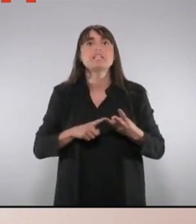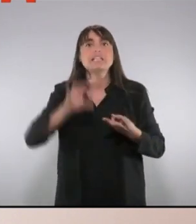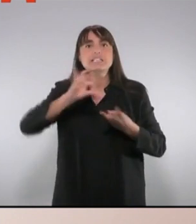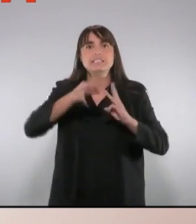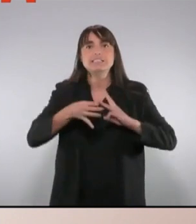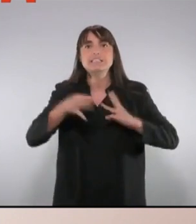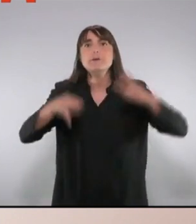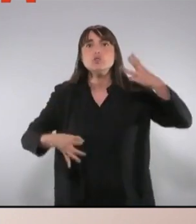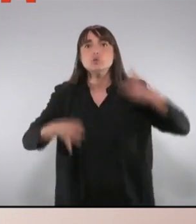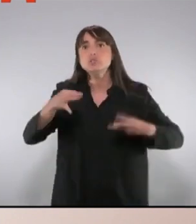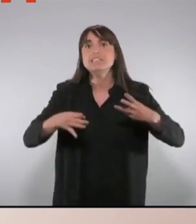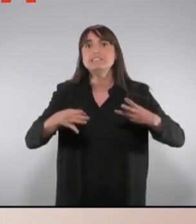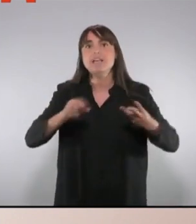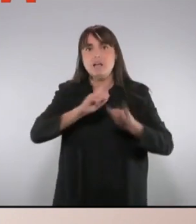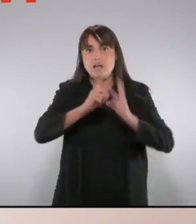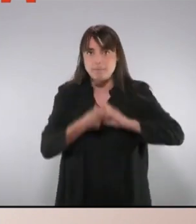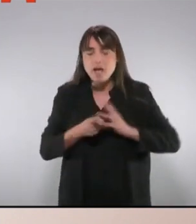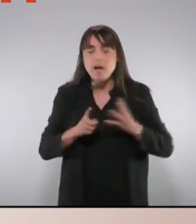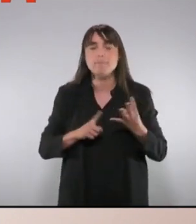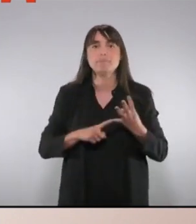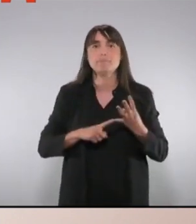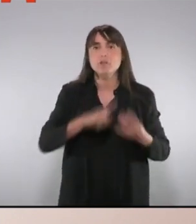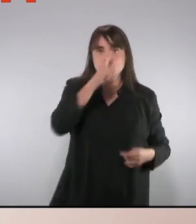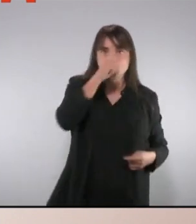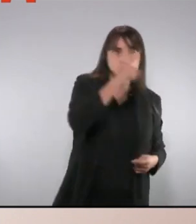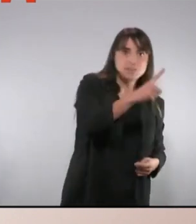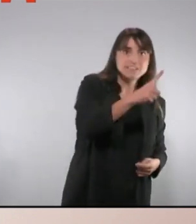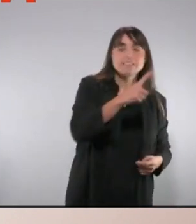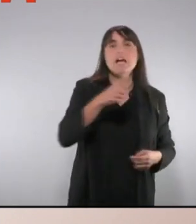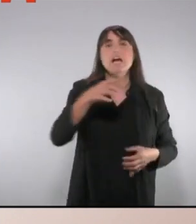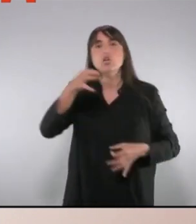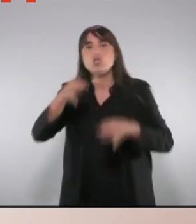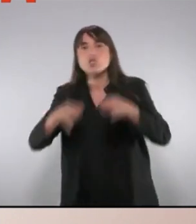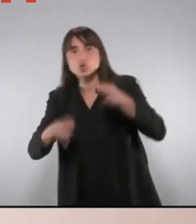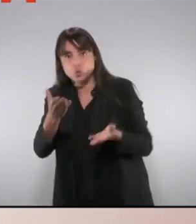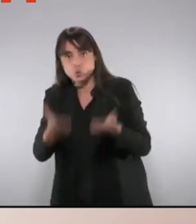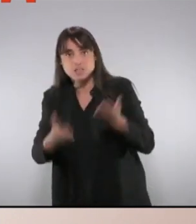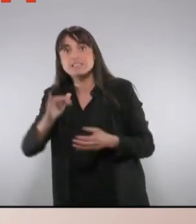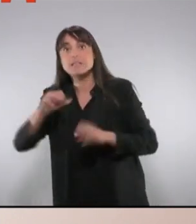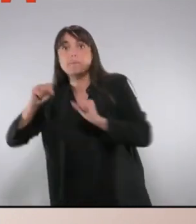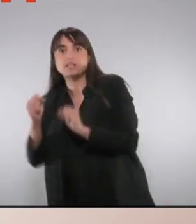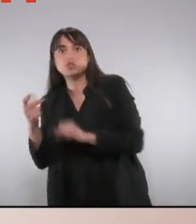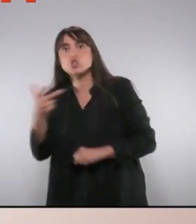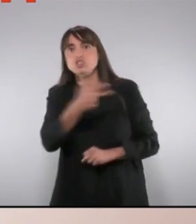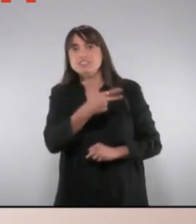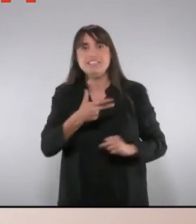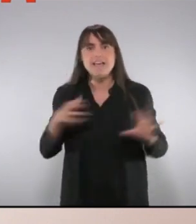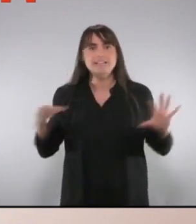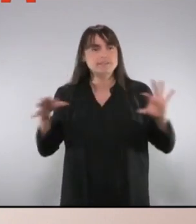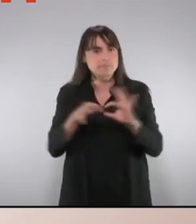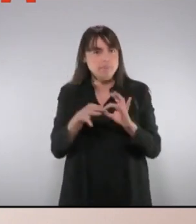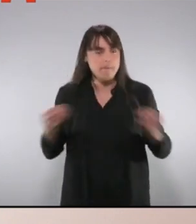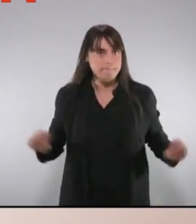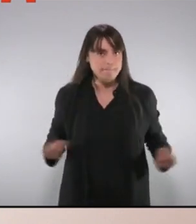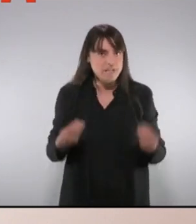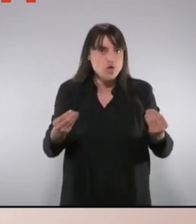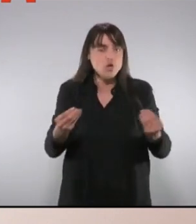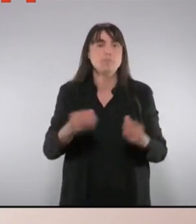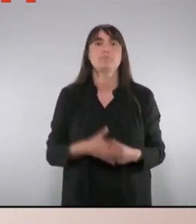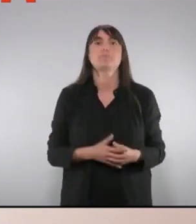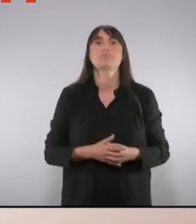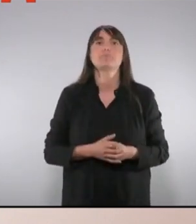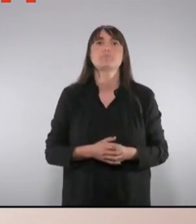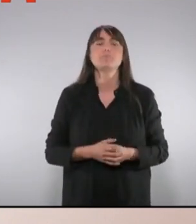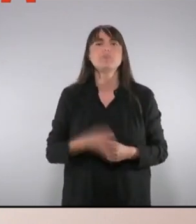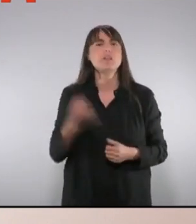criminal en el trinomi justícia, policia i presó. Cal sostreure a aquestes estructures l'exclusivitat en la defensa i